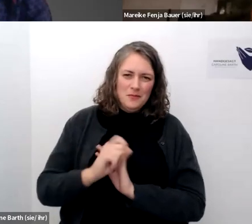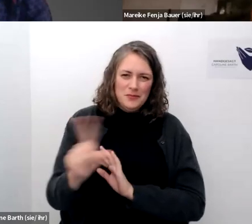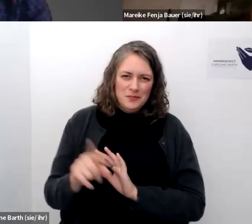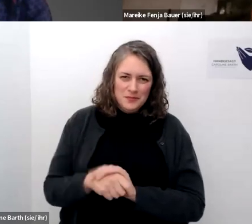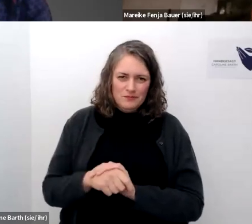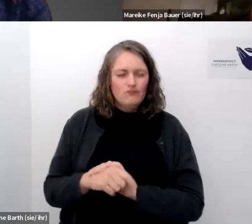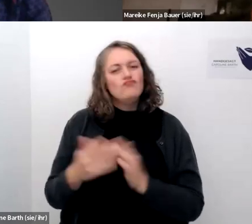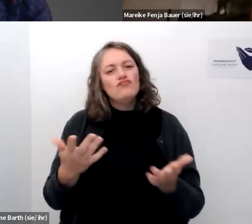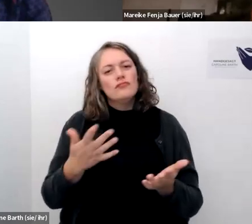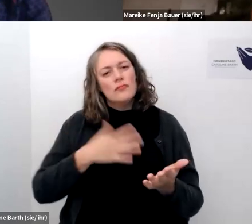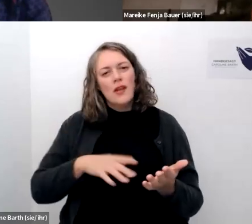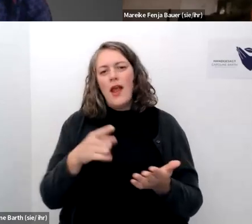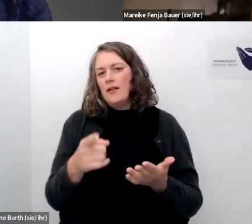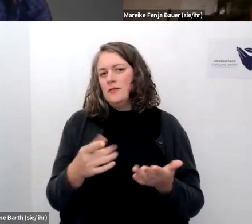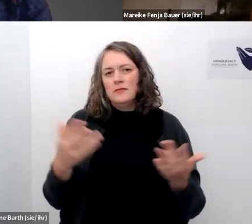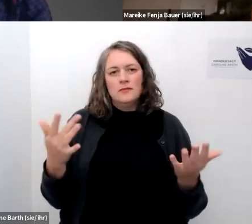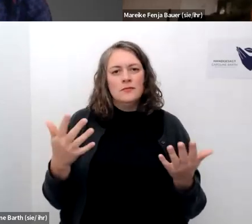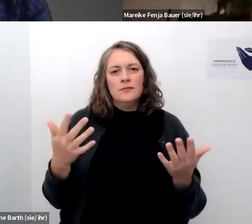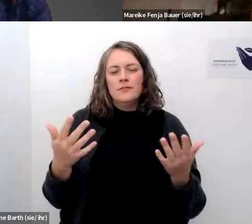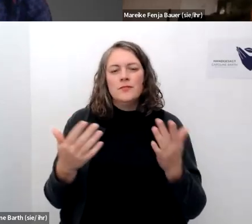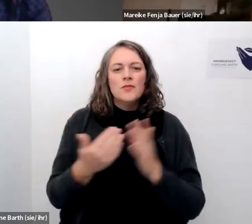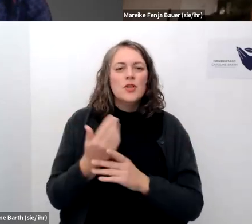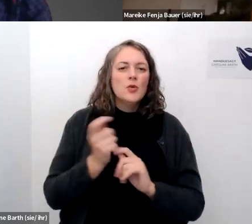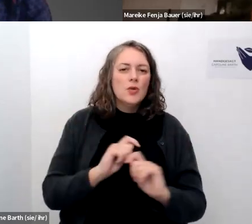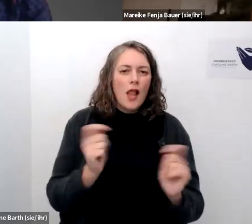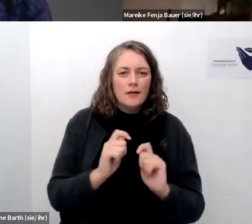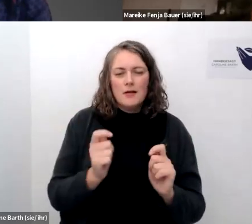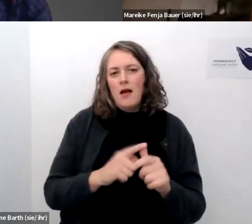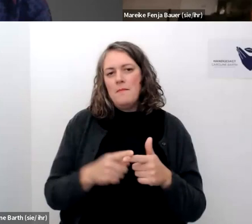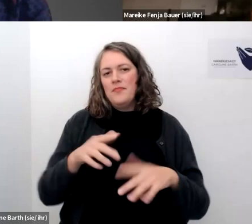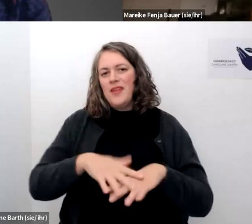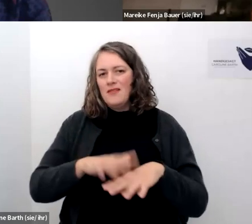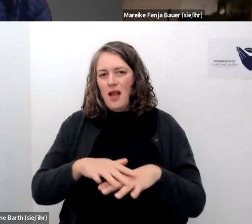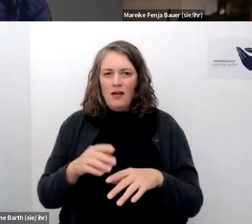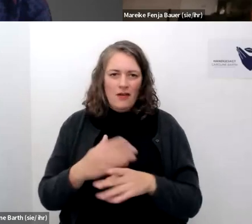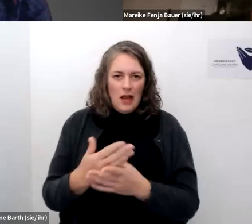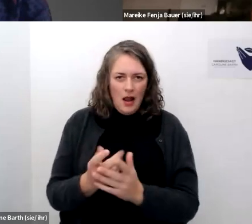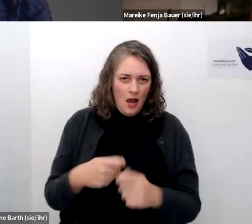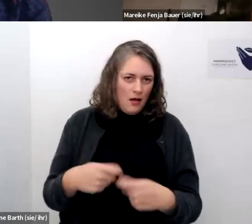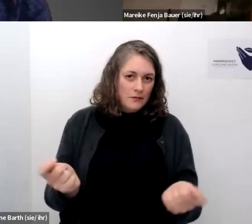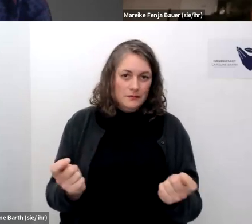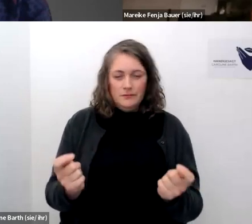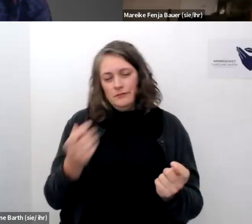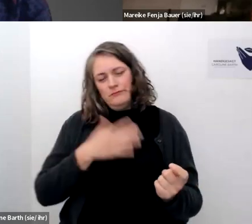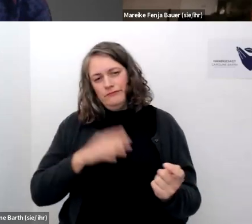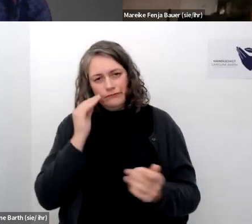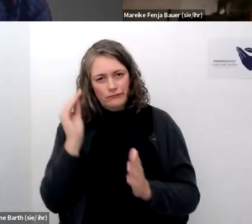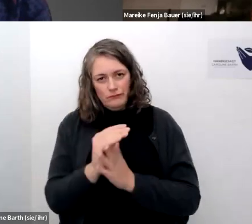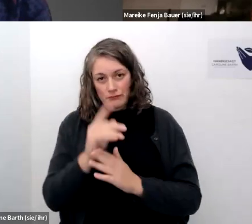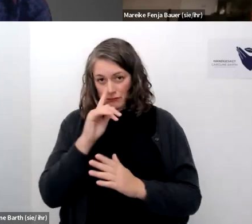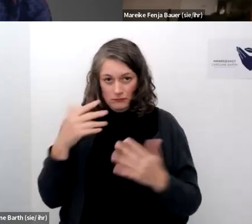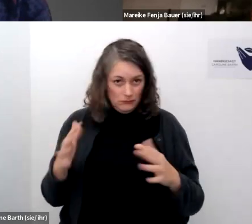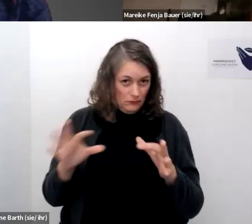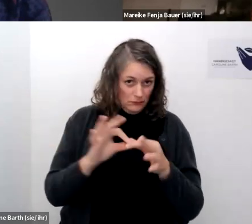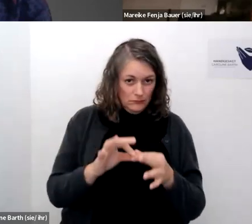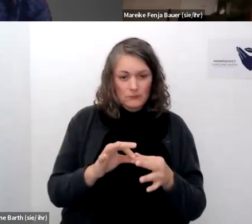ansonsten meldet euch auch gerne bei unserem newsletter netzwerk verteile an falls ihr da noch nicht seid da kriegt ihr dann auch direkt als